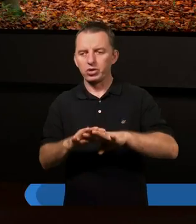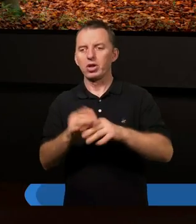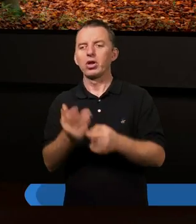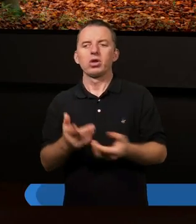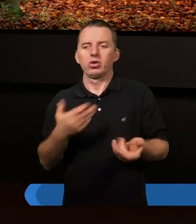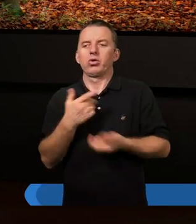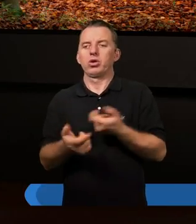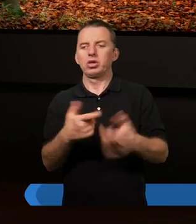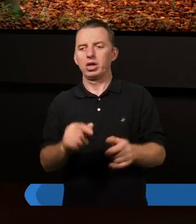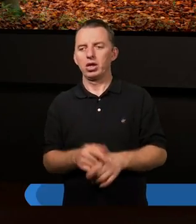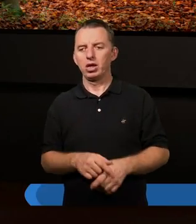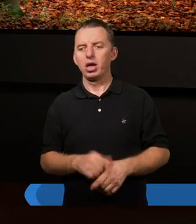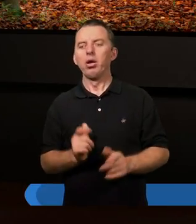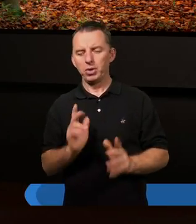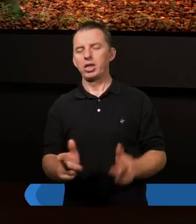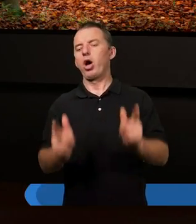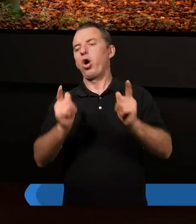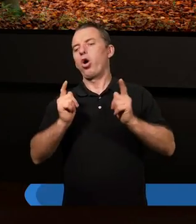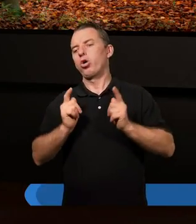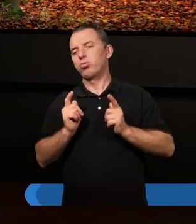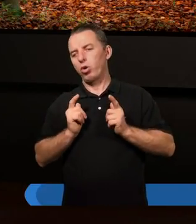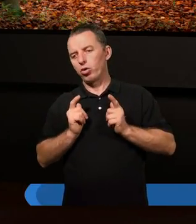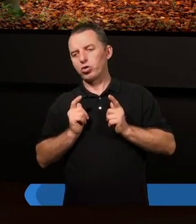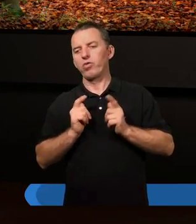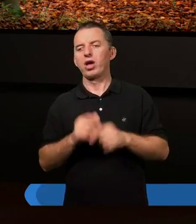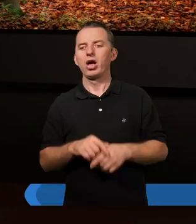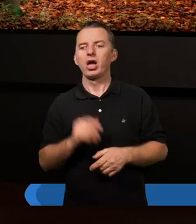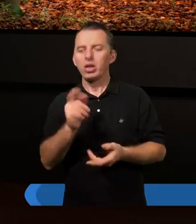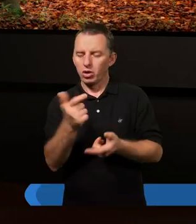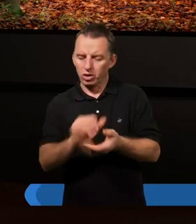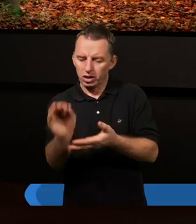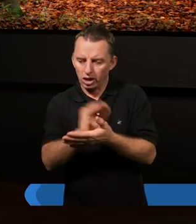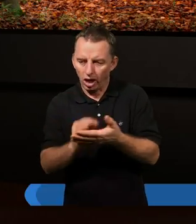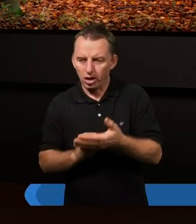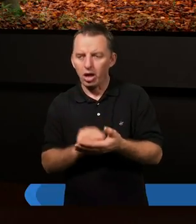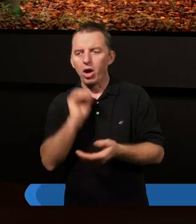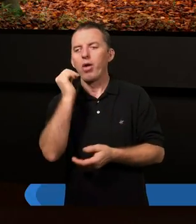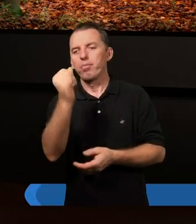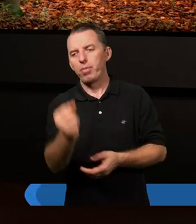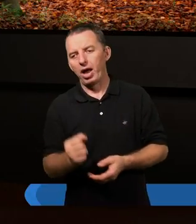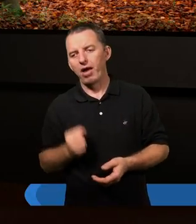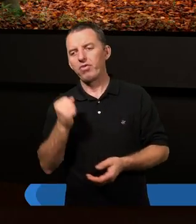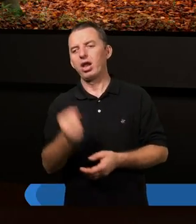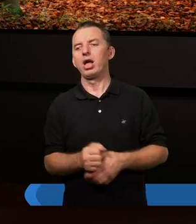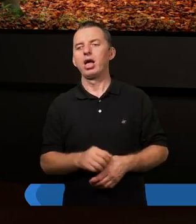jakoś tak będę trochę odpoczywał i tak. Co jest napisane o Pawle, gdy